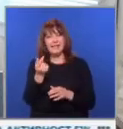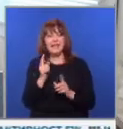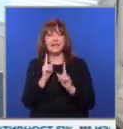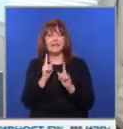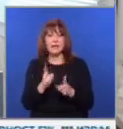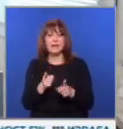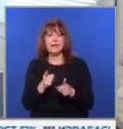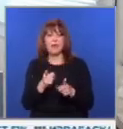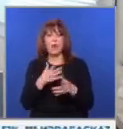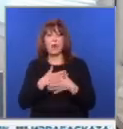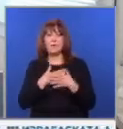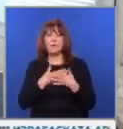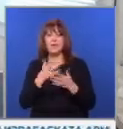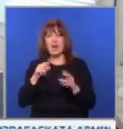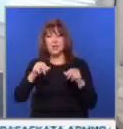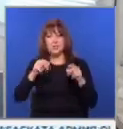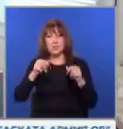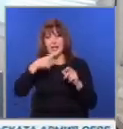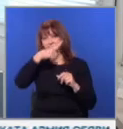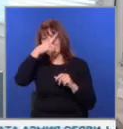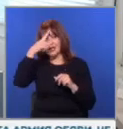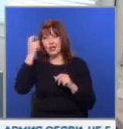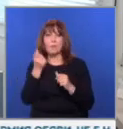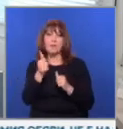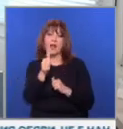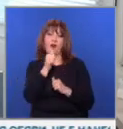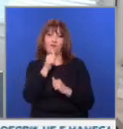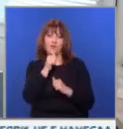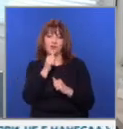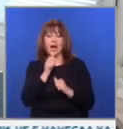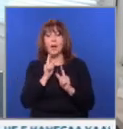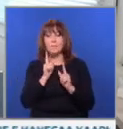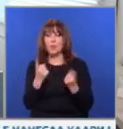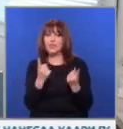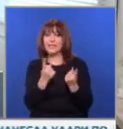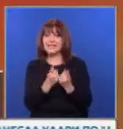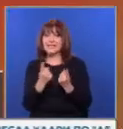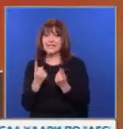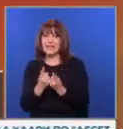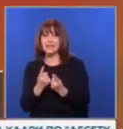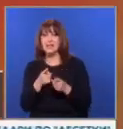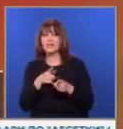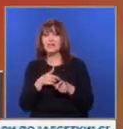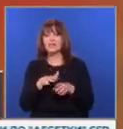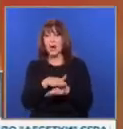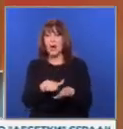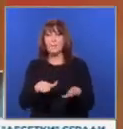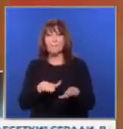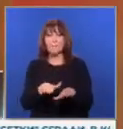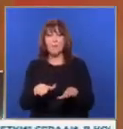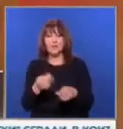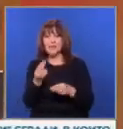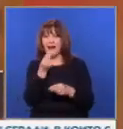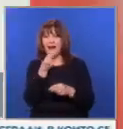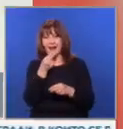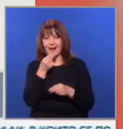дарове. Има и черевна форма, когато се консумират морски дарове недостатъчно термично обрабочени. Но е много опасна